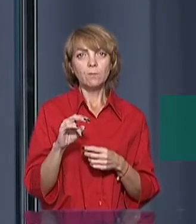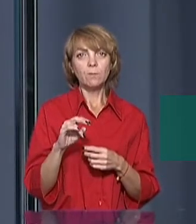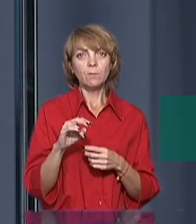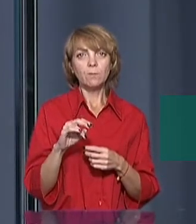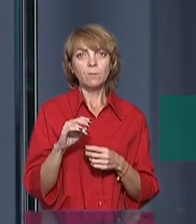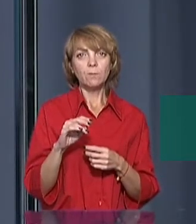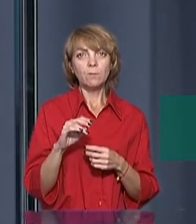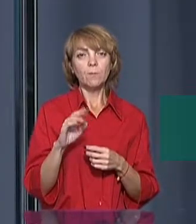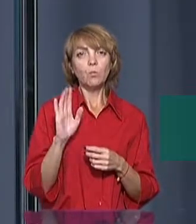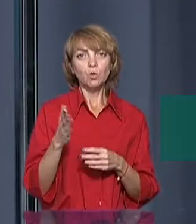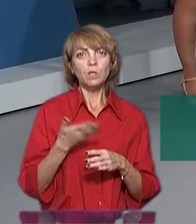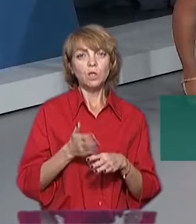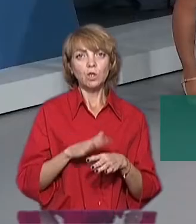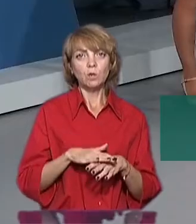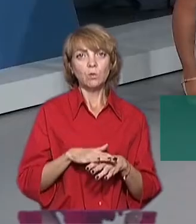Будь тяжко.